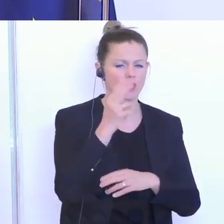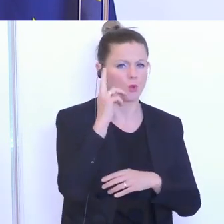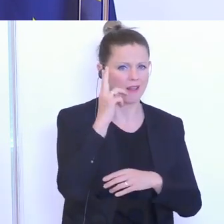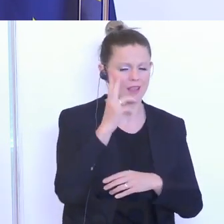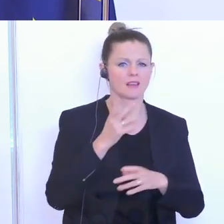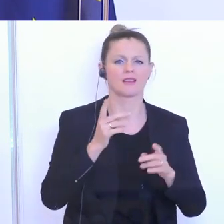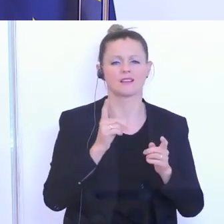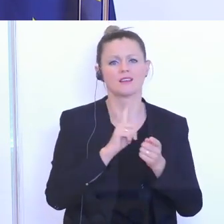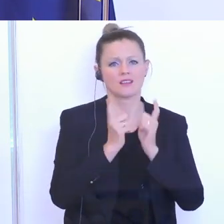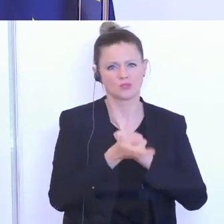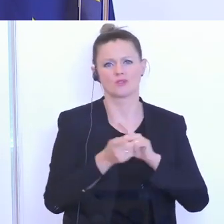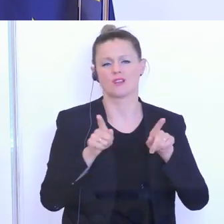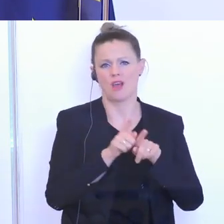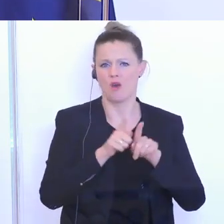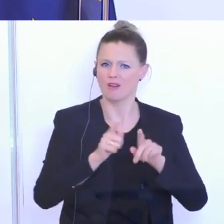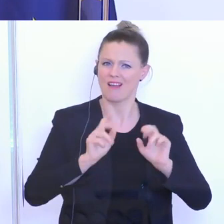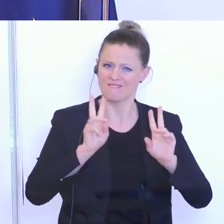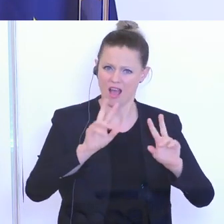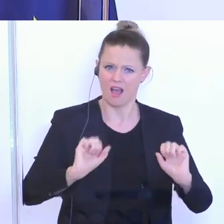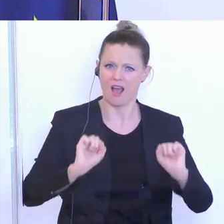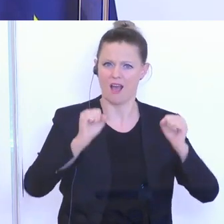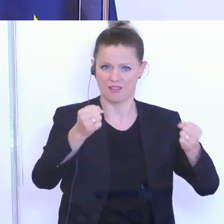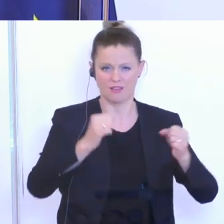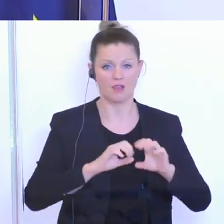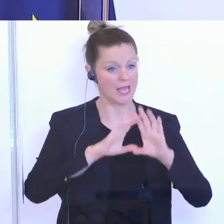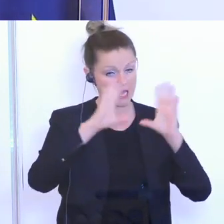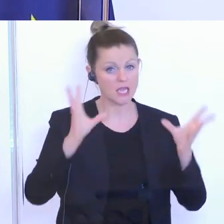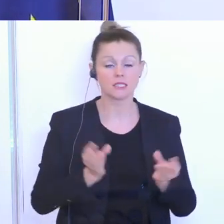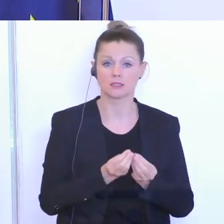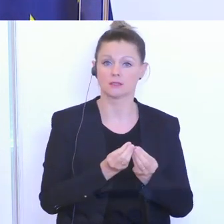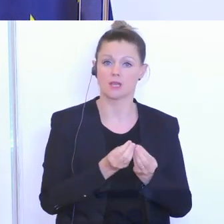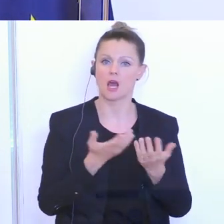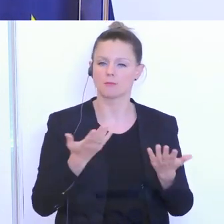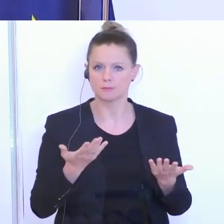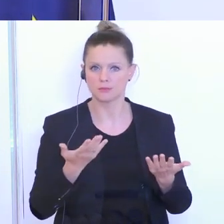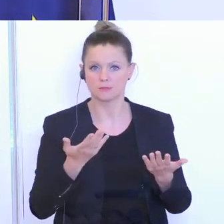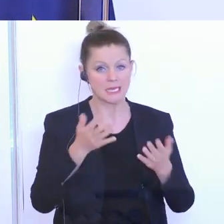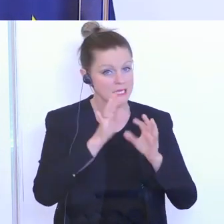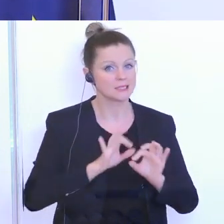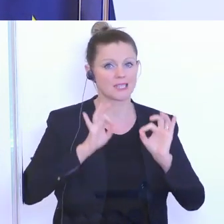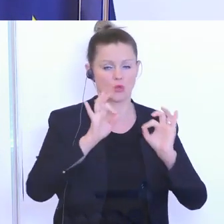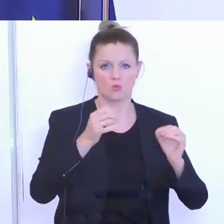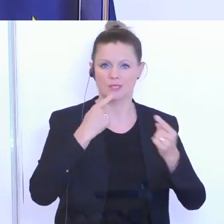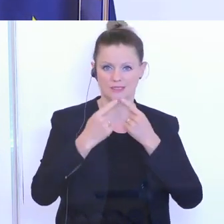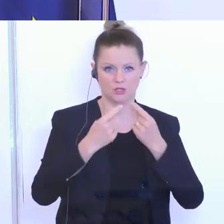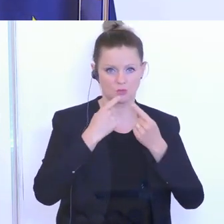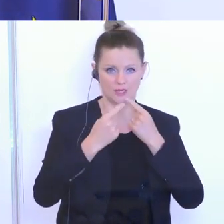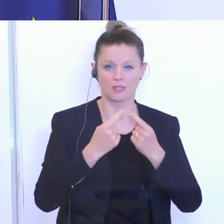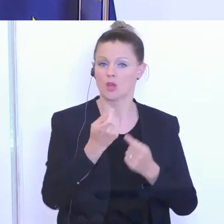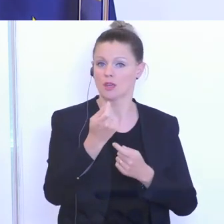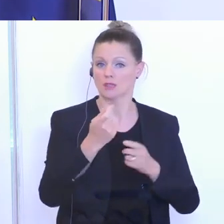entsprechende Aktivitäten zu setzen. Es war ein insgesamt sehr gutes Gespräch. Es gibt auch